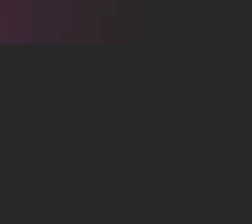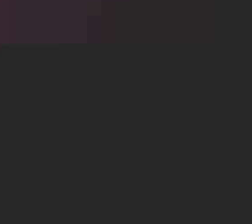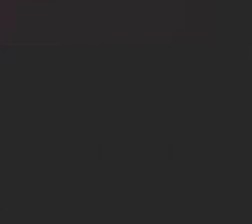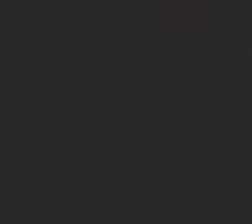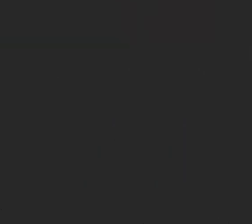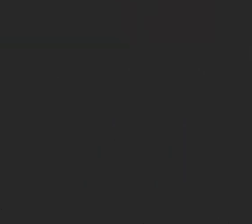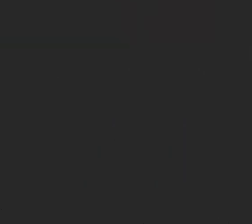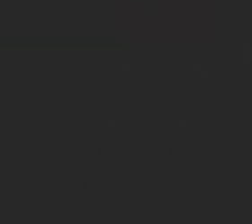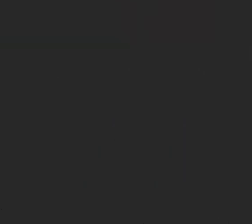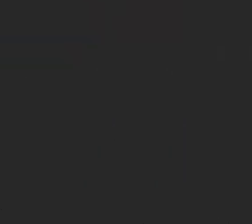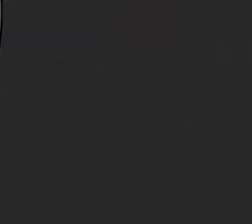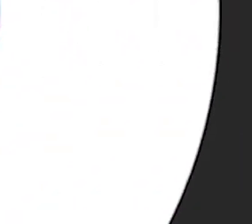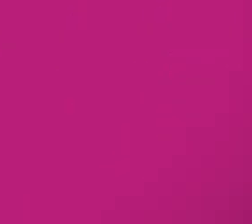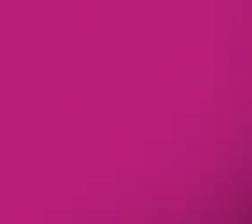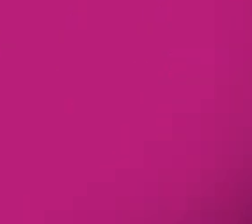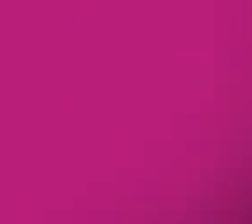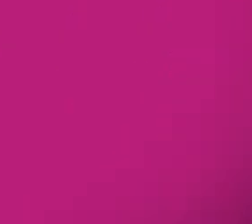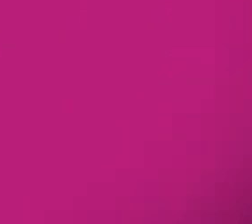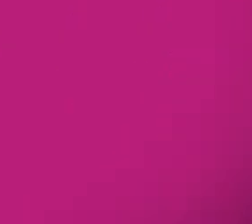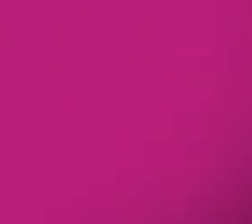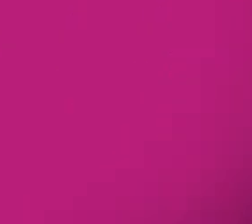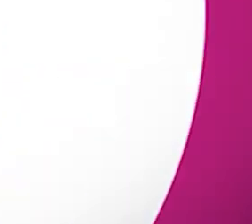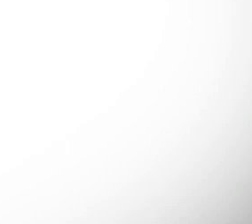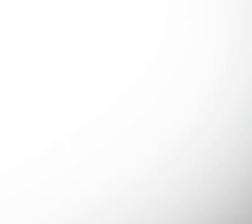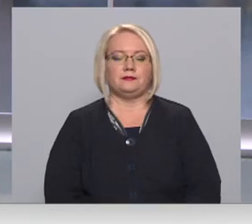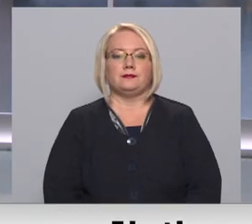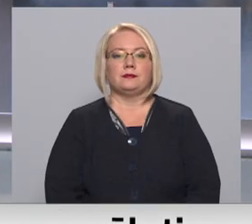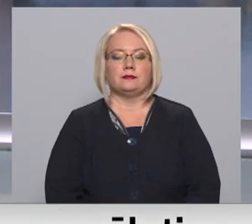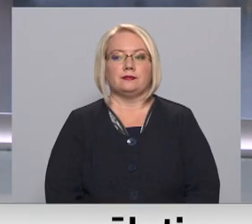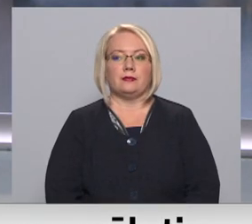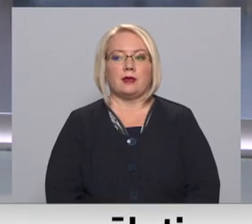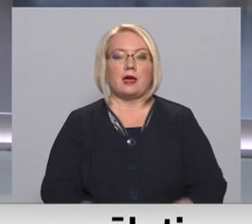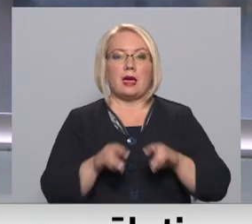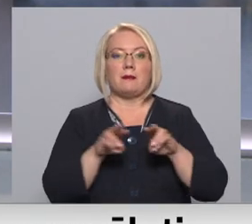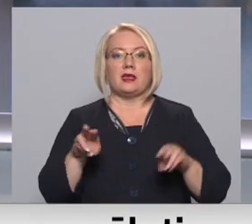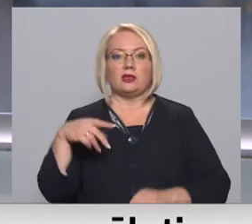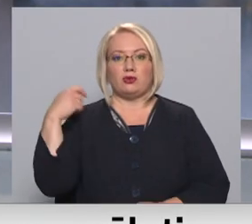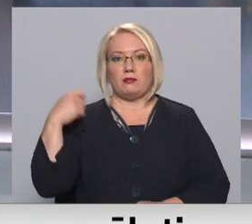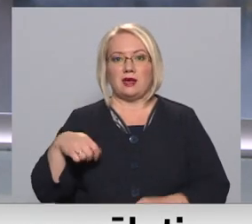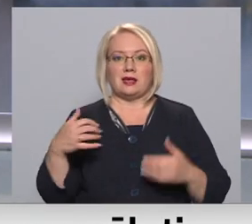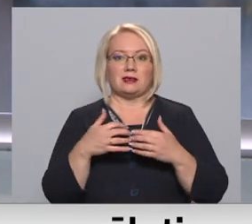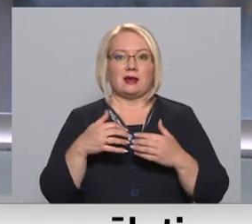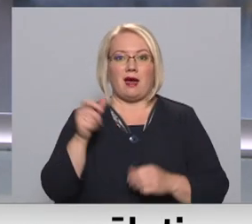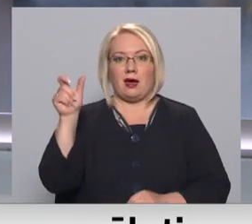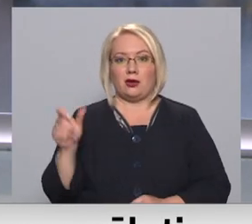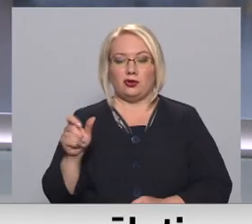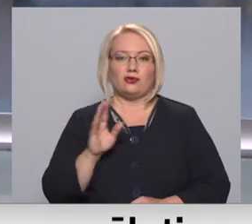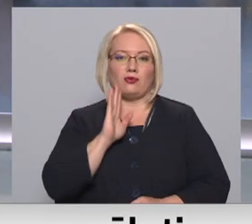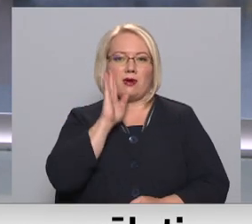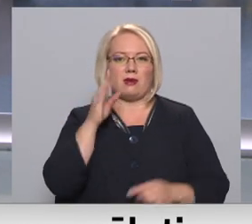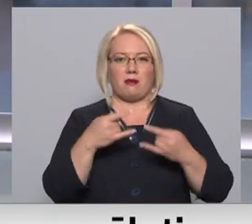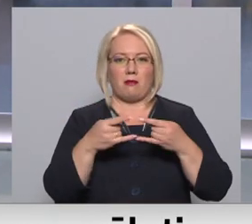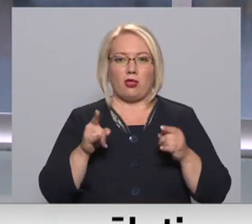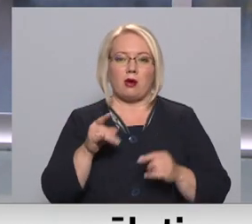Re, visi ēters ir te! Ministru prezidents Krišānis Kariņš šorīt raidījumā rīta